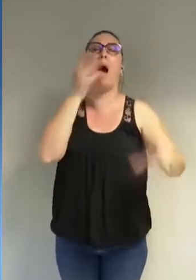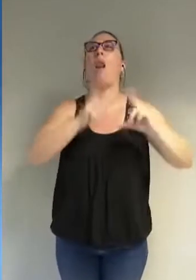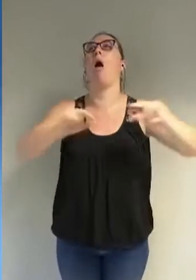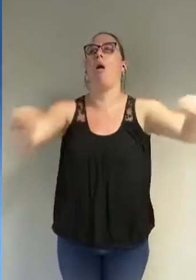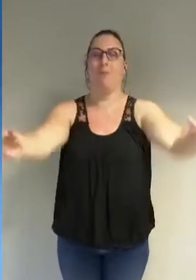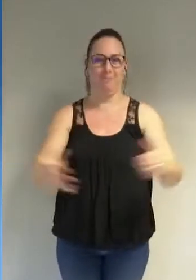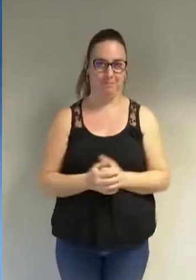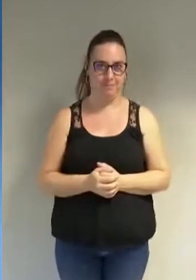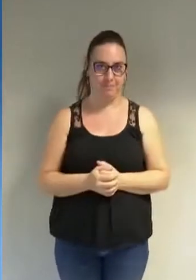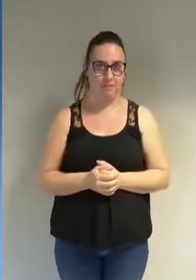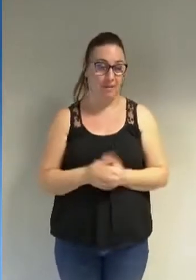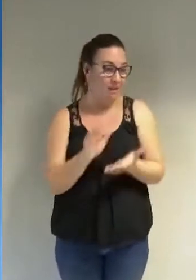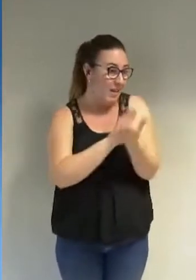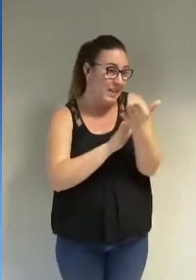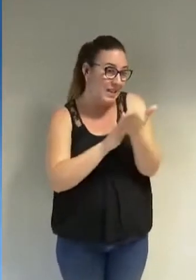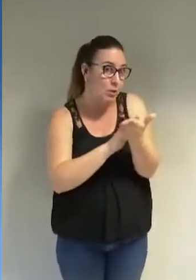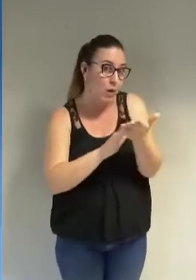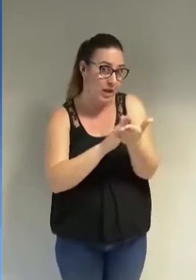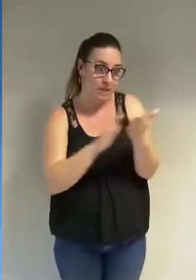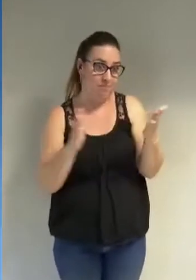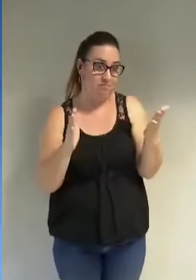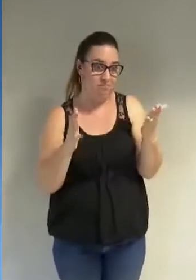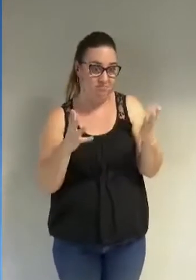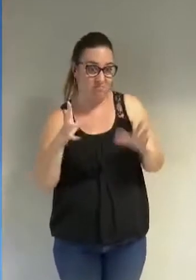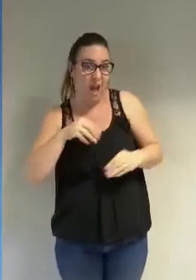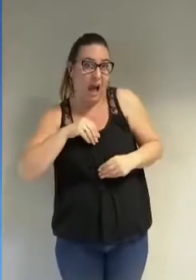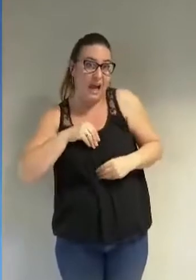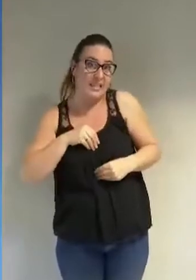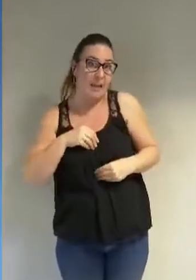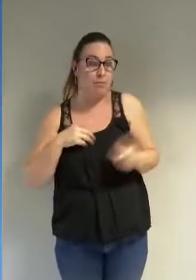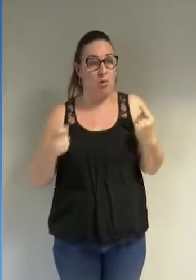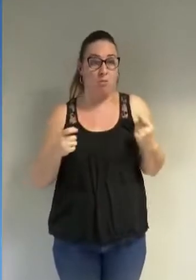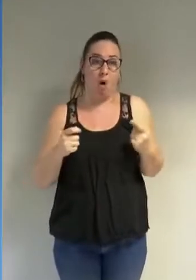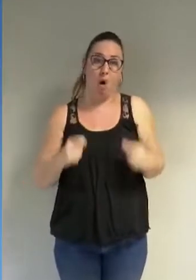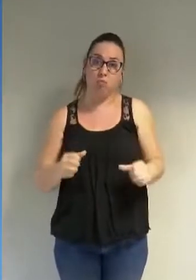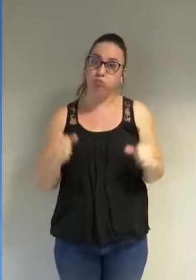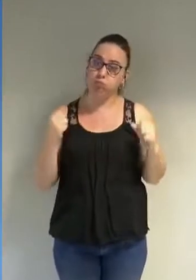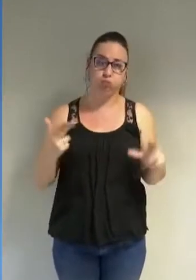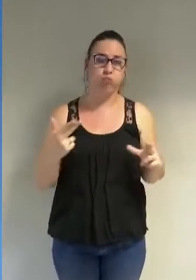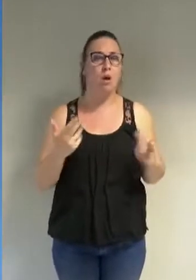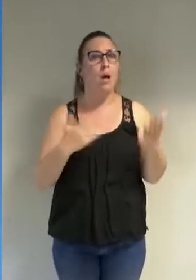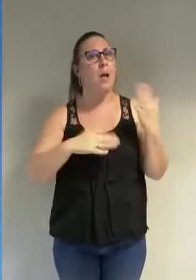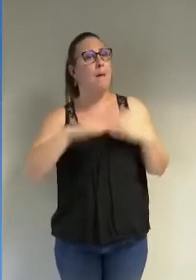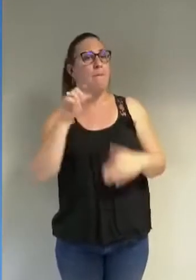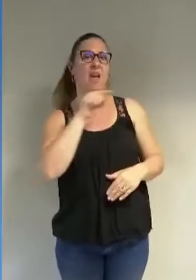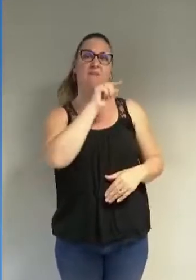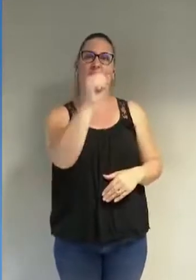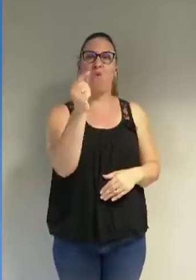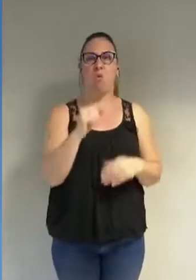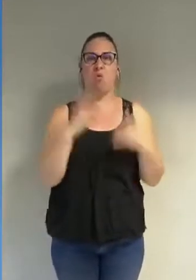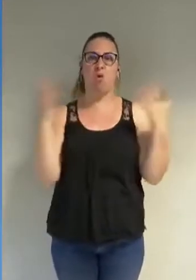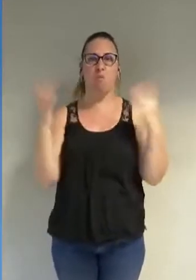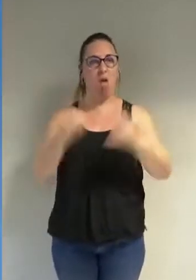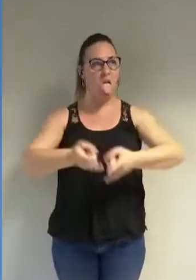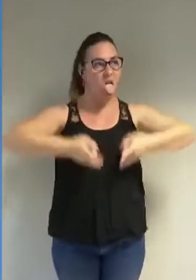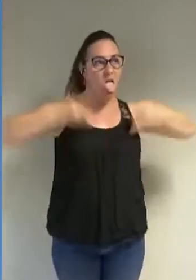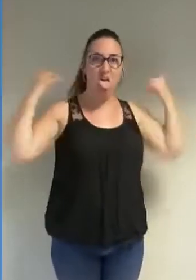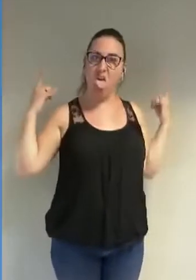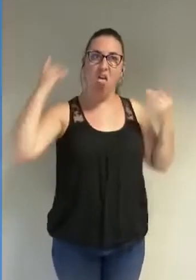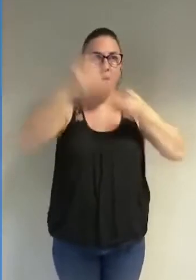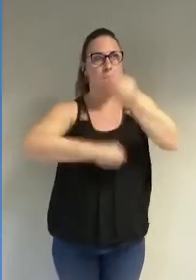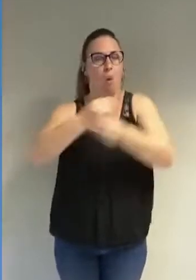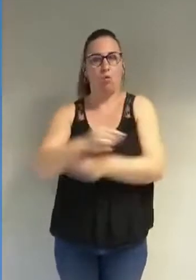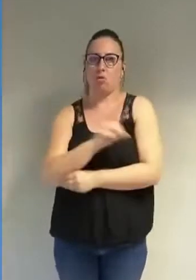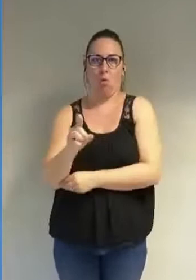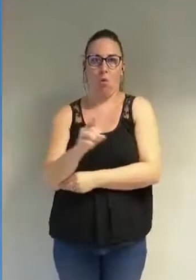en déplaise monsieur le maire veuillez me pardonner ce terme un peu trivial mais vous n'êtes pas le nombril du monde je vous rappelle que vous